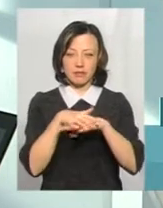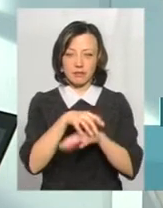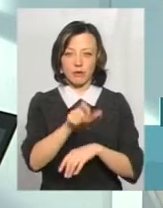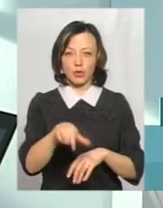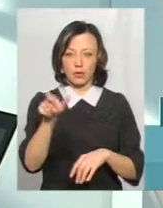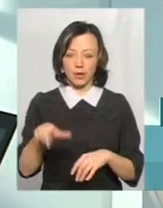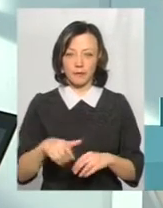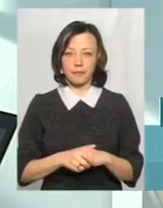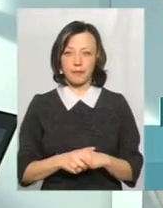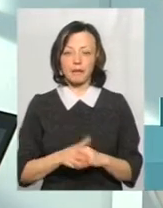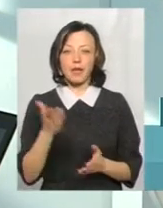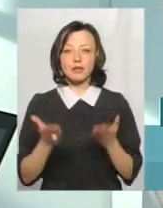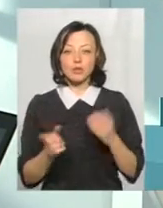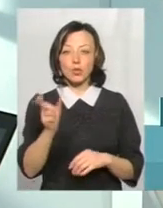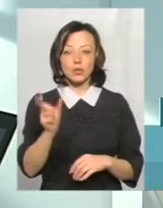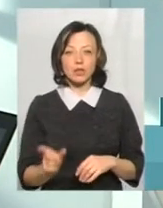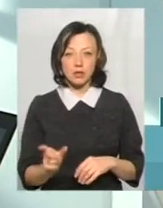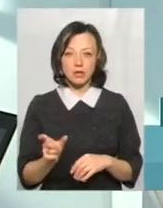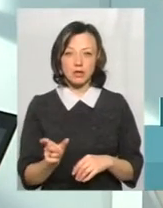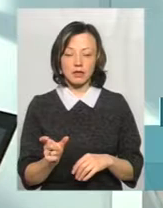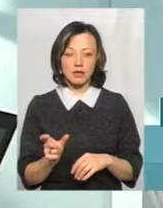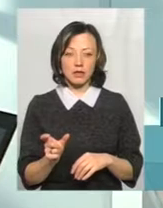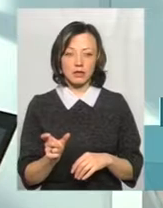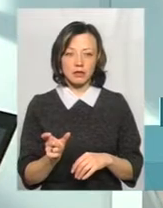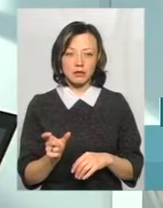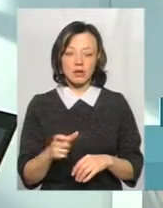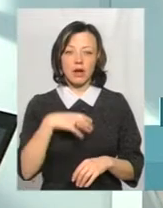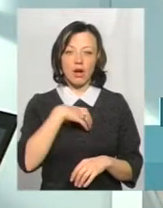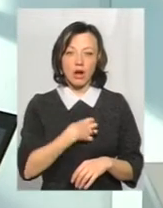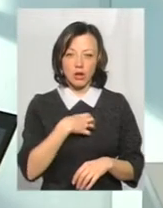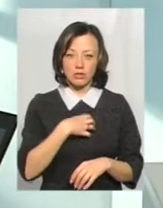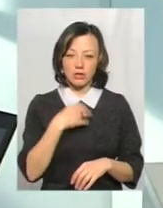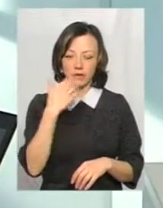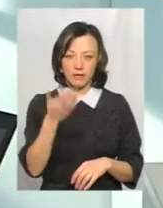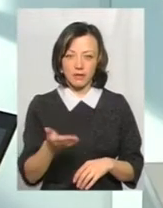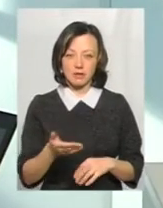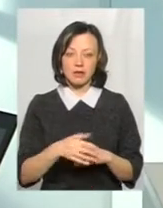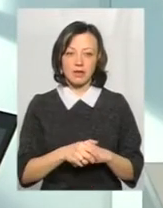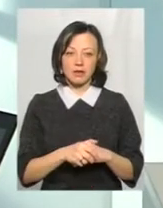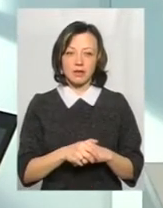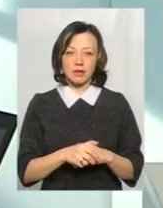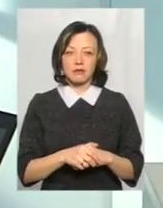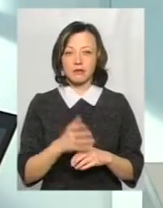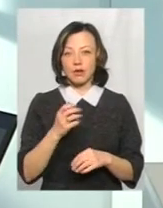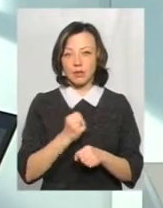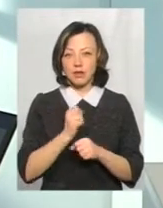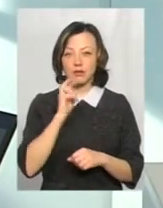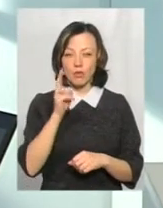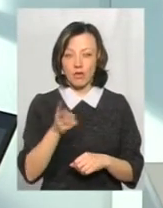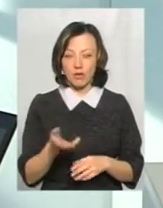Якщо людина кашляє на вас, робити зауваження.